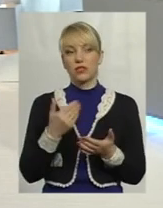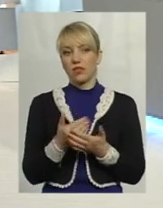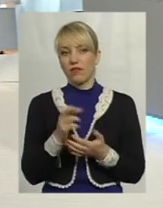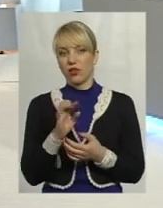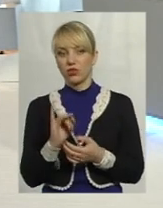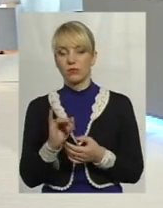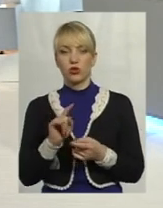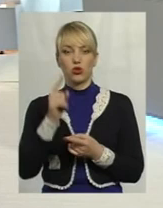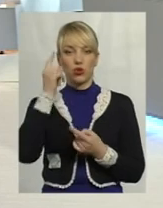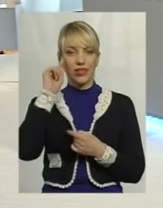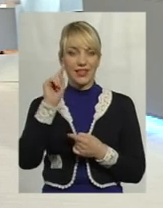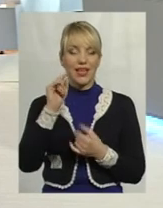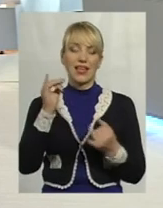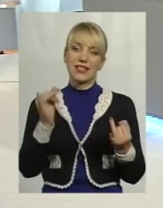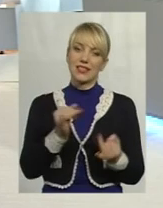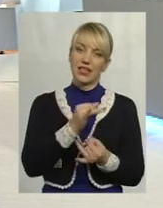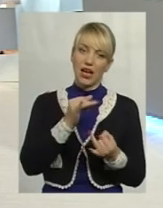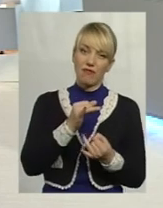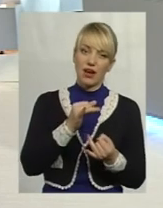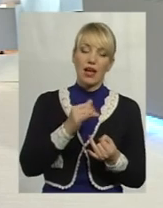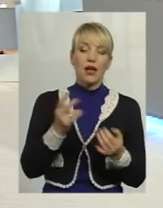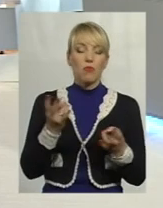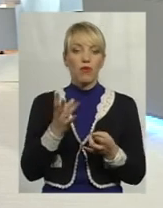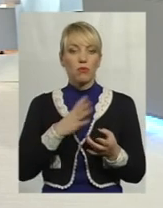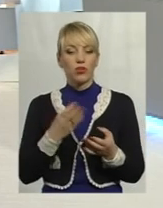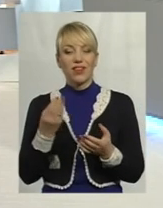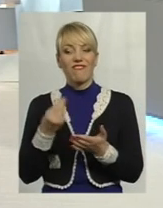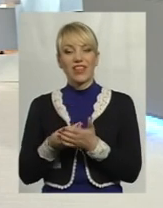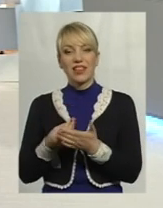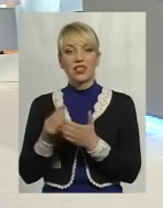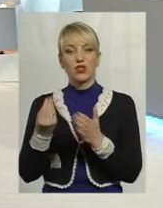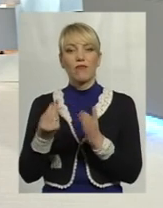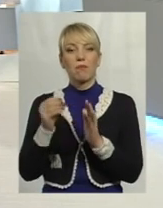б знайти підтримку. А не вдалося.